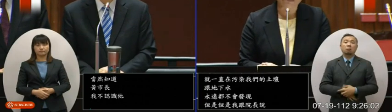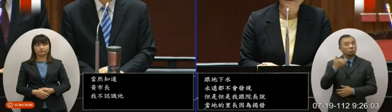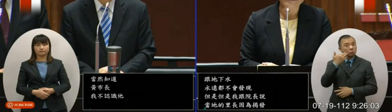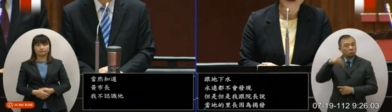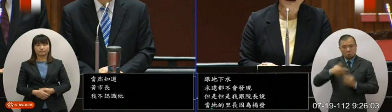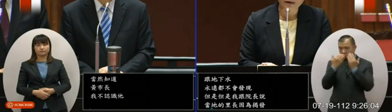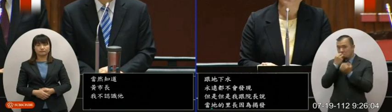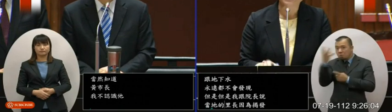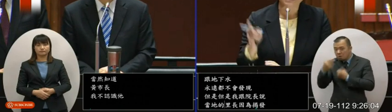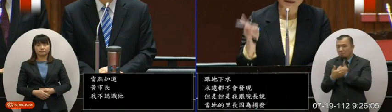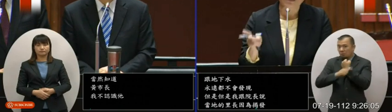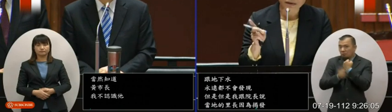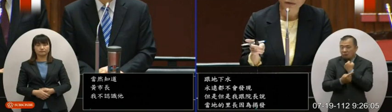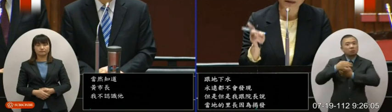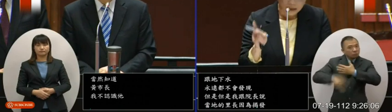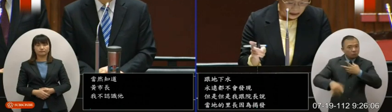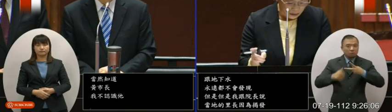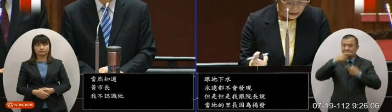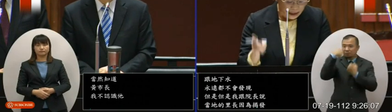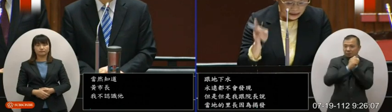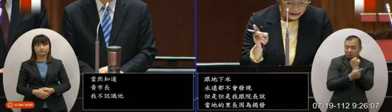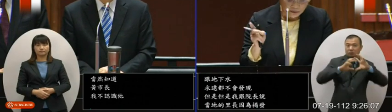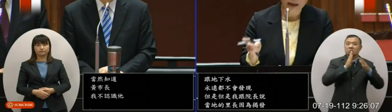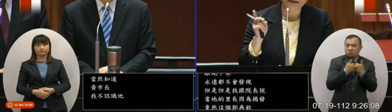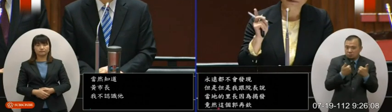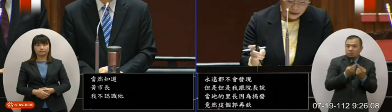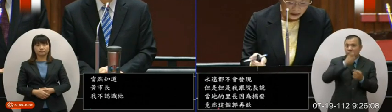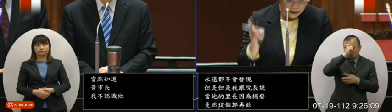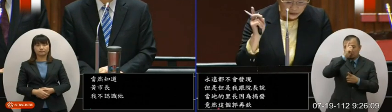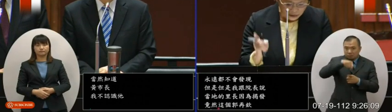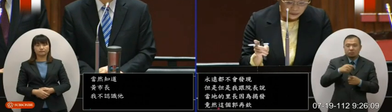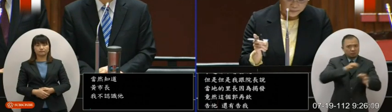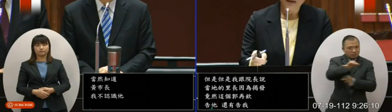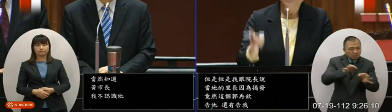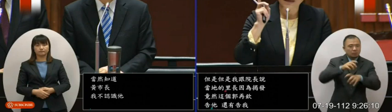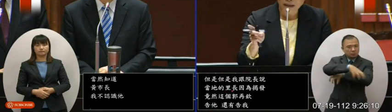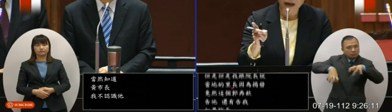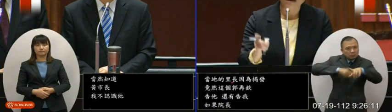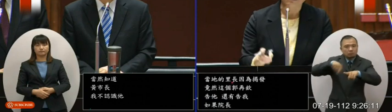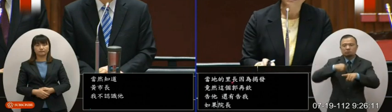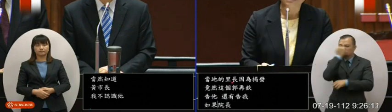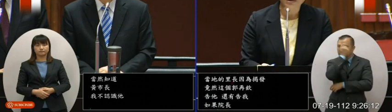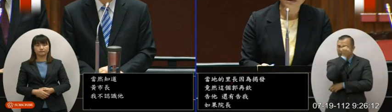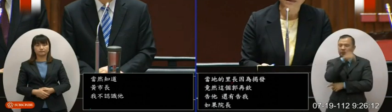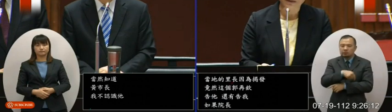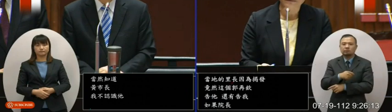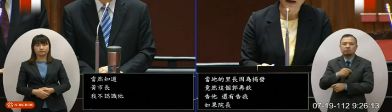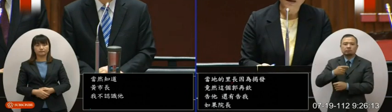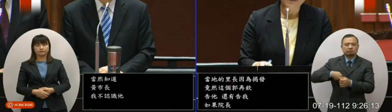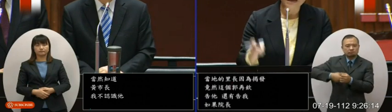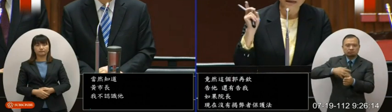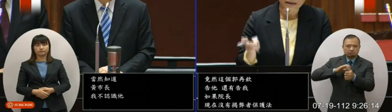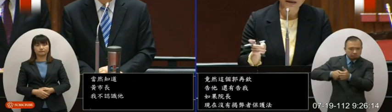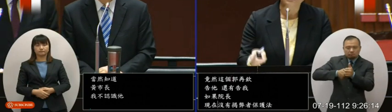这个揭蔽者保护法还有我们的斯凯国事会议的结论就是要精进环境犯罪的追诉所以一定要赶快制定吹哨者